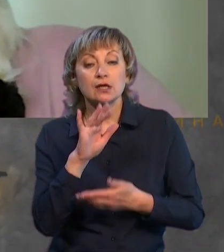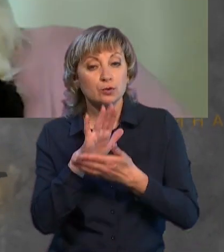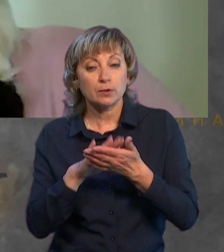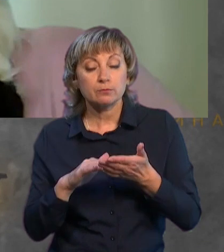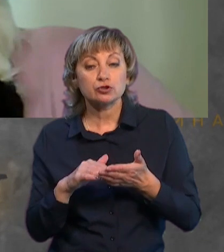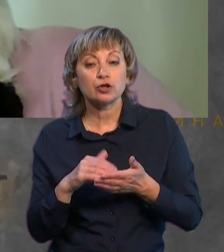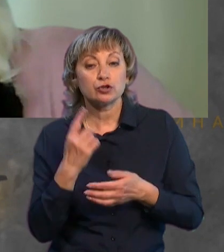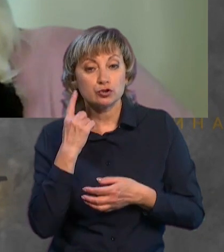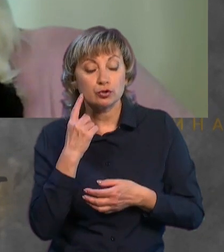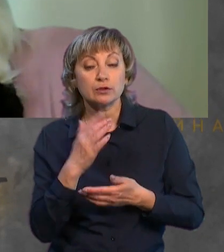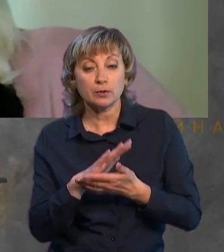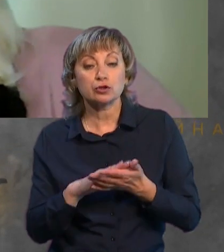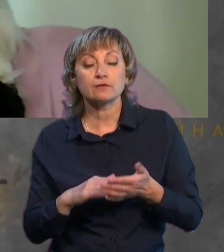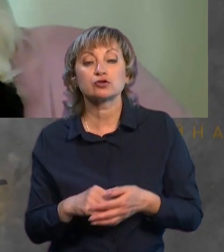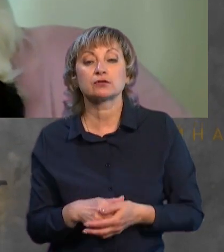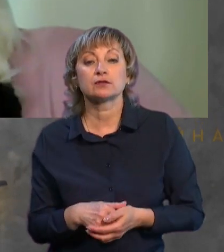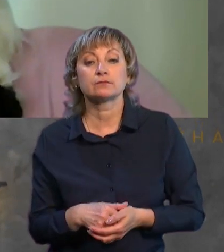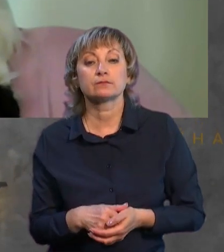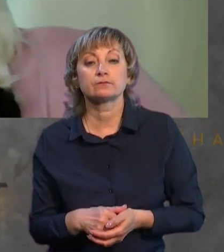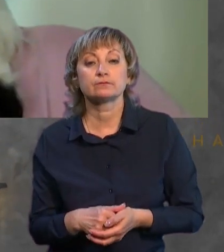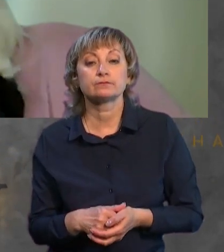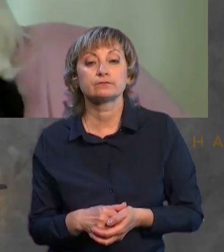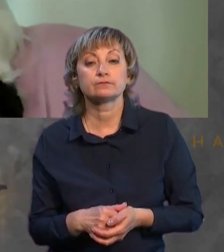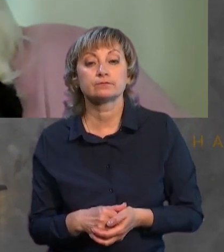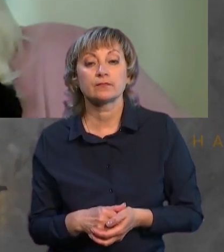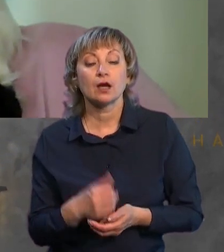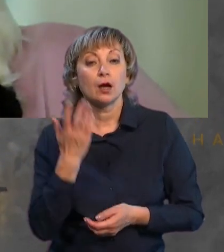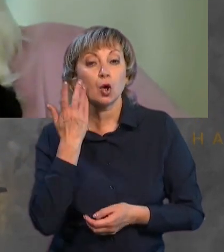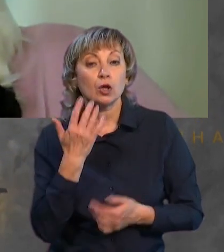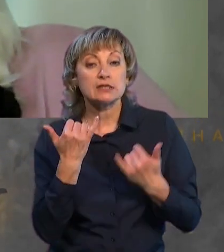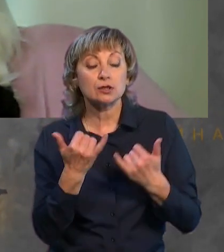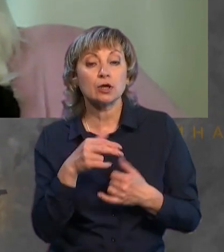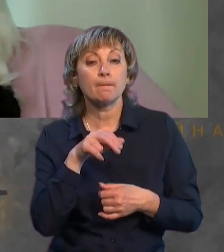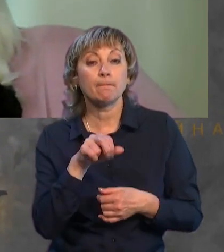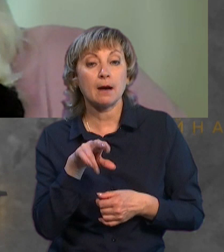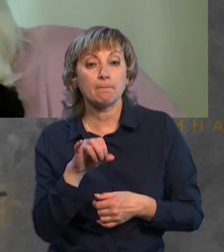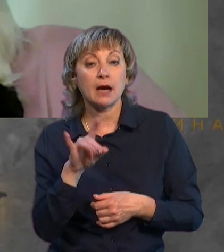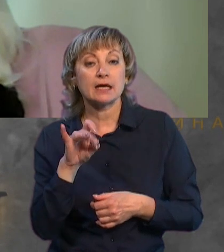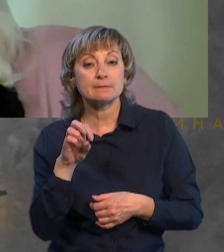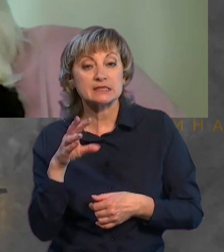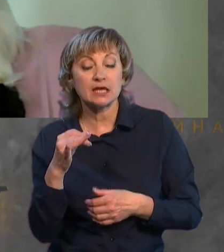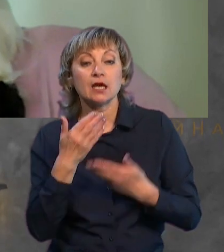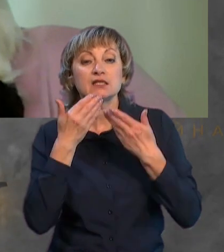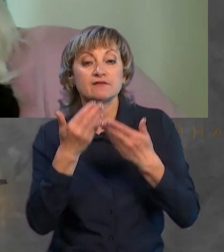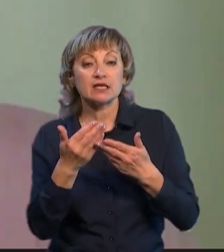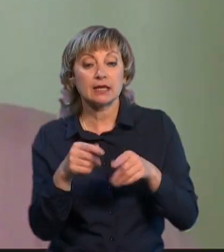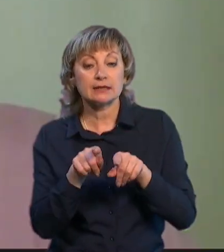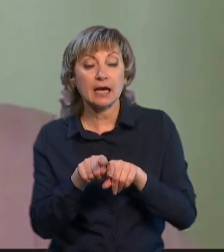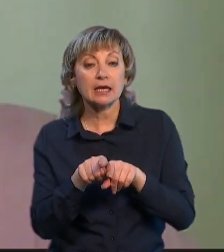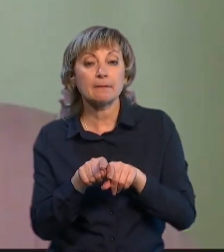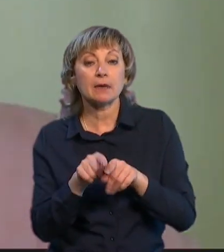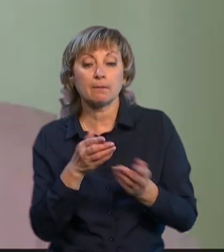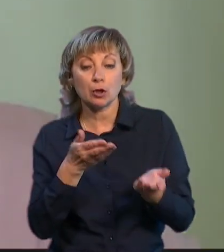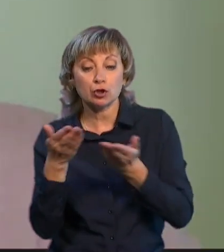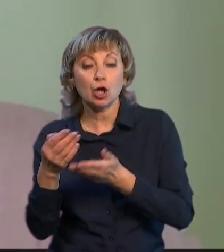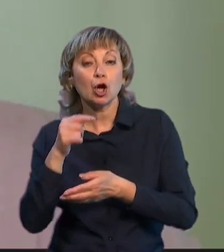Ви мене чуєте? Продовжуйте, так, пані Оксана. І коли сьогодні Папа Римський звертається ось з такими пропозиціями до